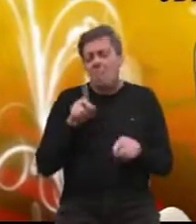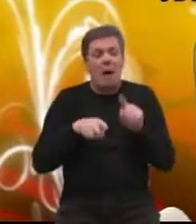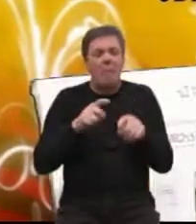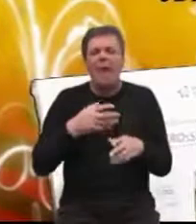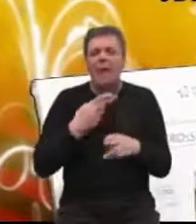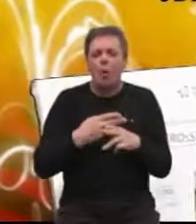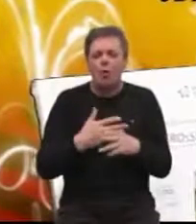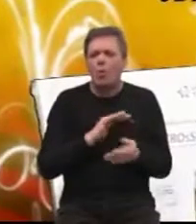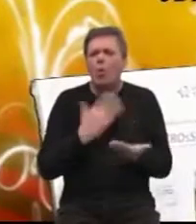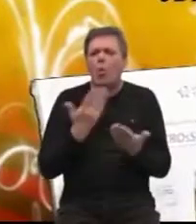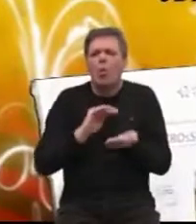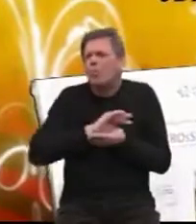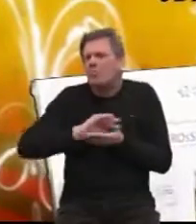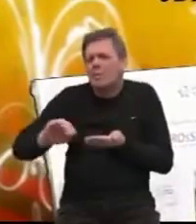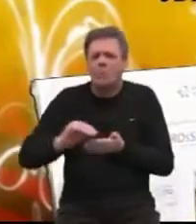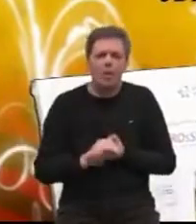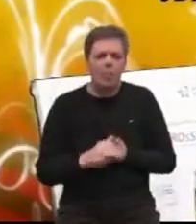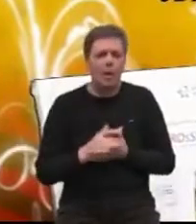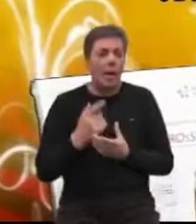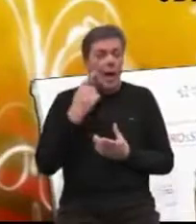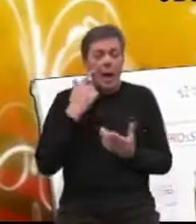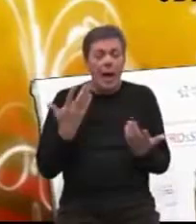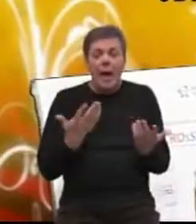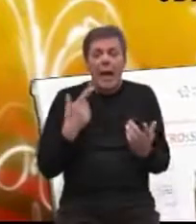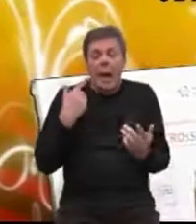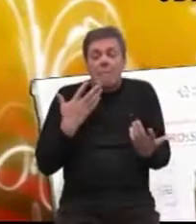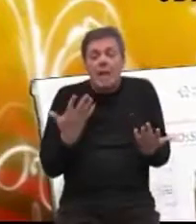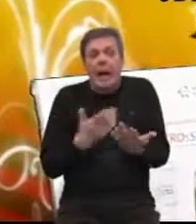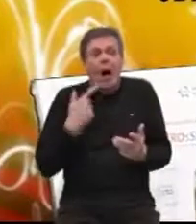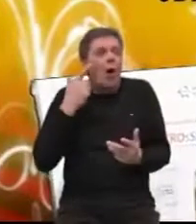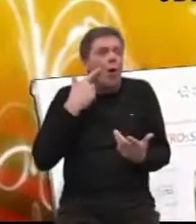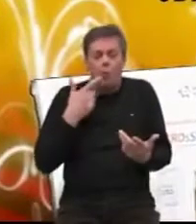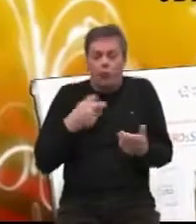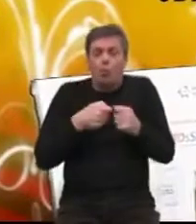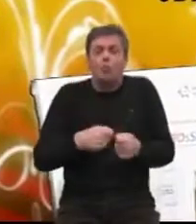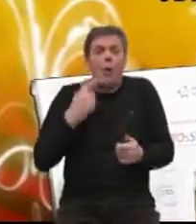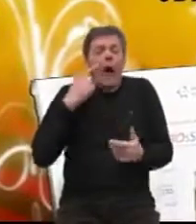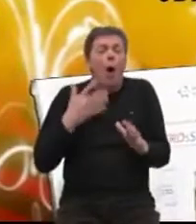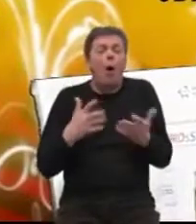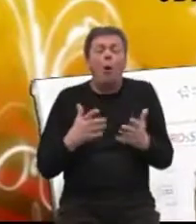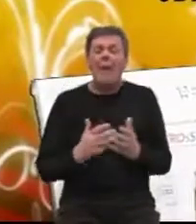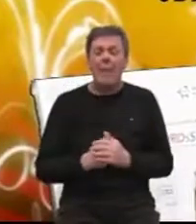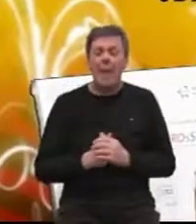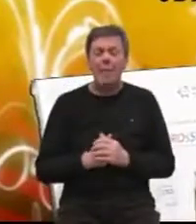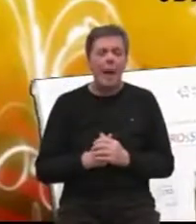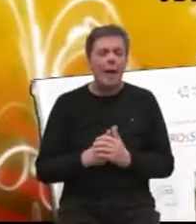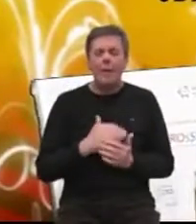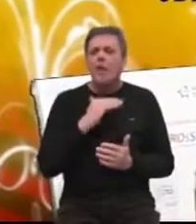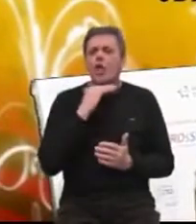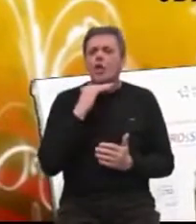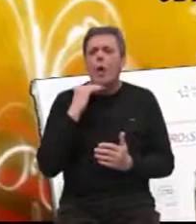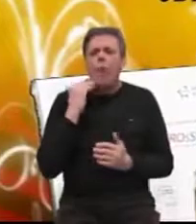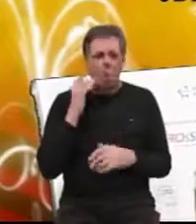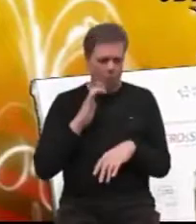koje su tako specifične bolesti, kao da nema dovoljno, već samo društvo kao takvo u sustavu, da nema dovoljno